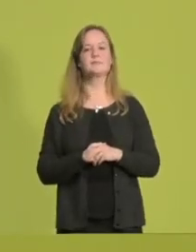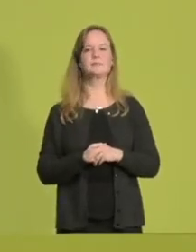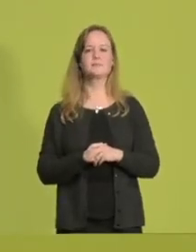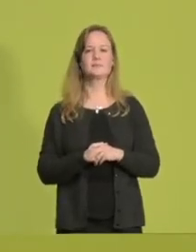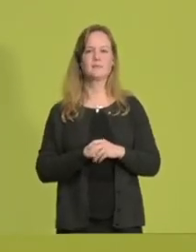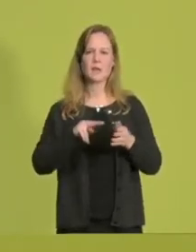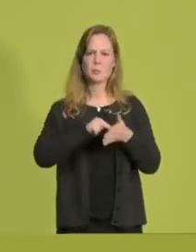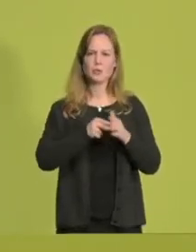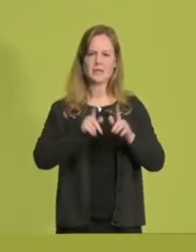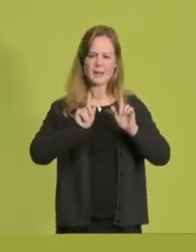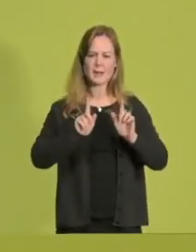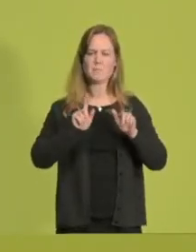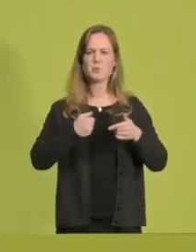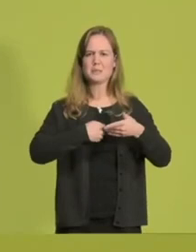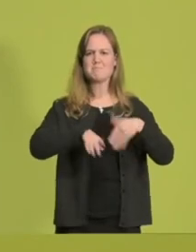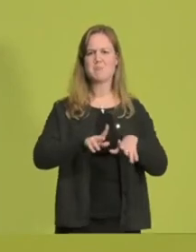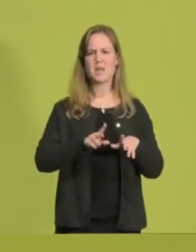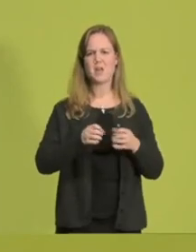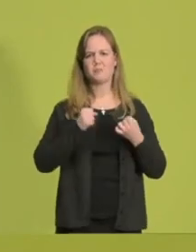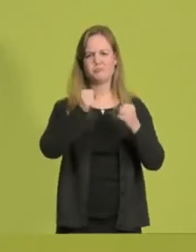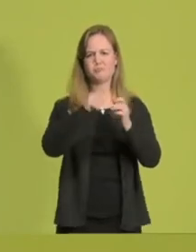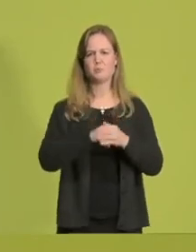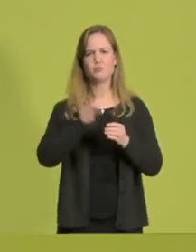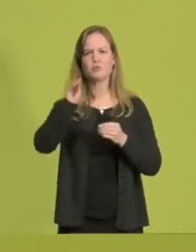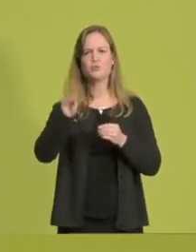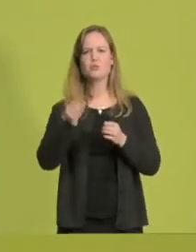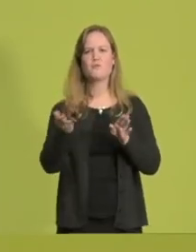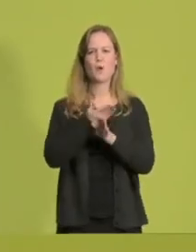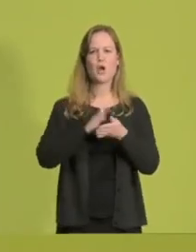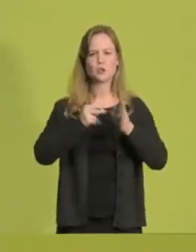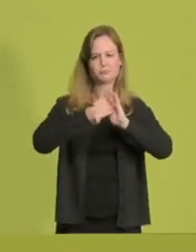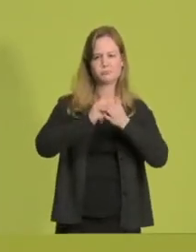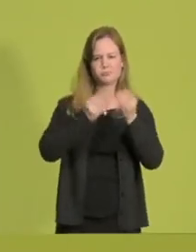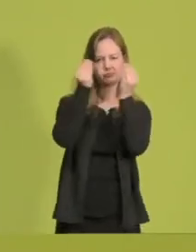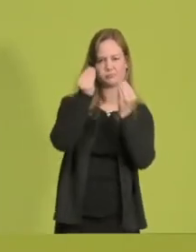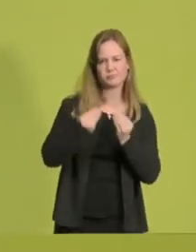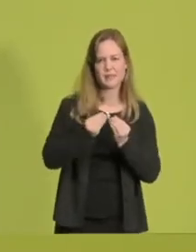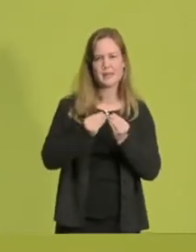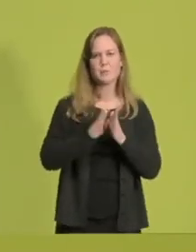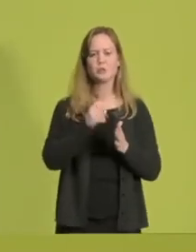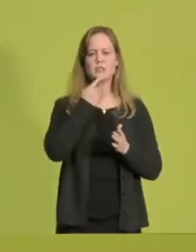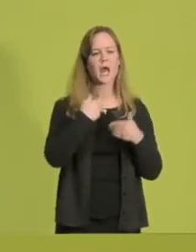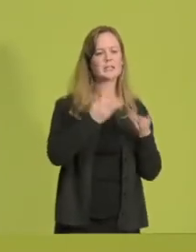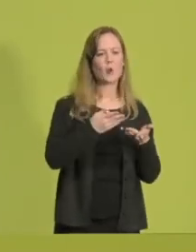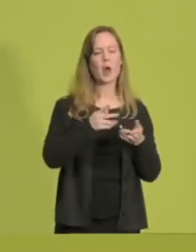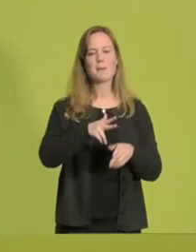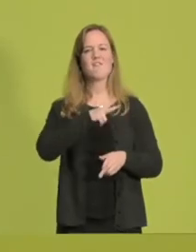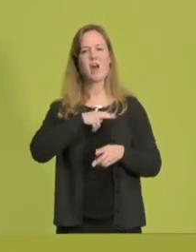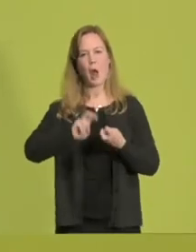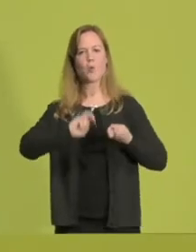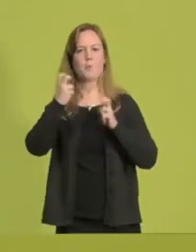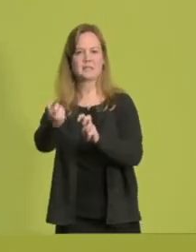Politik muss mehr können. Politik muss Zukunft gestalten. Und sie muss nicht nur ankündigen, sondern sie muss dann auch umsetzen.